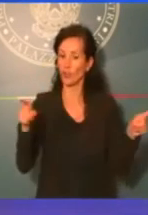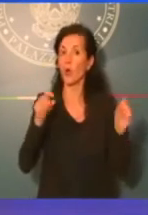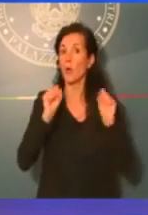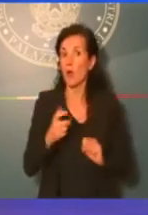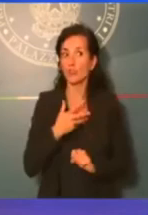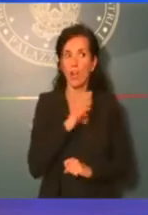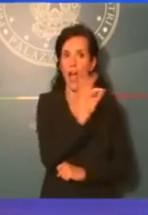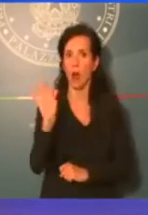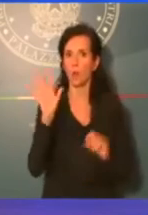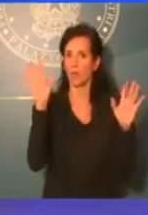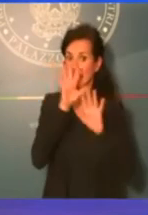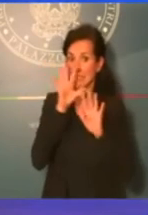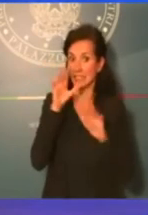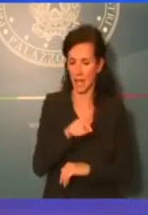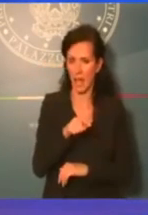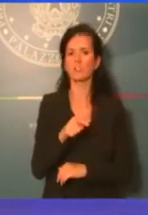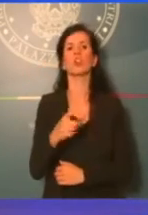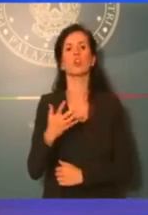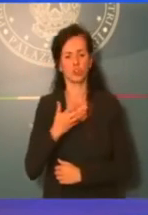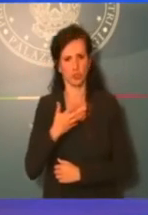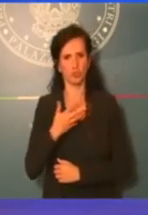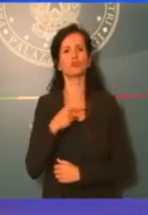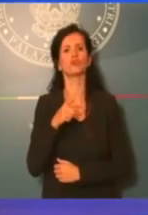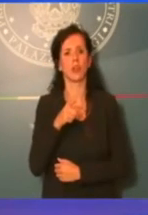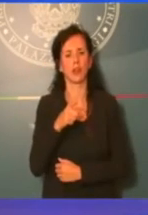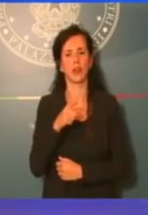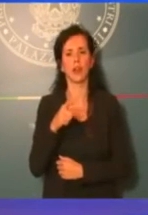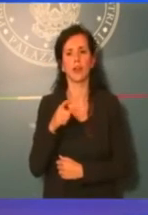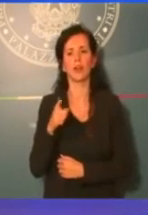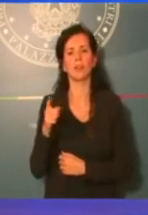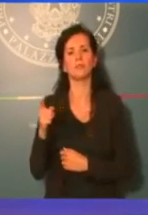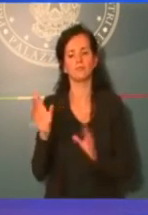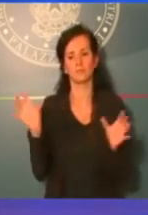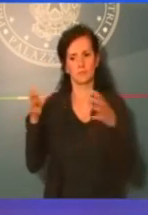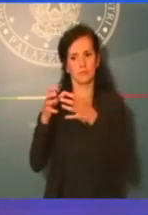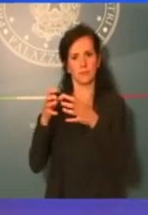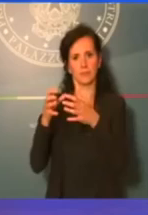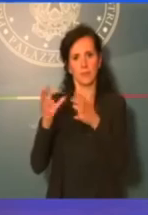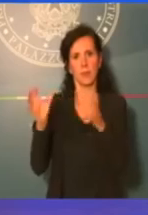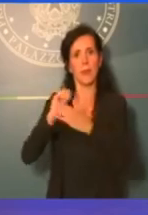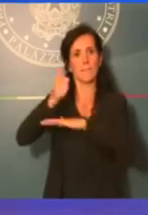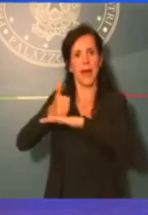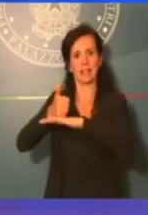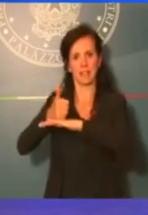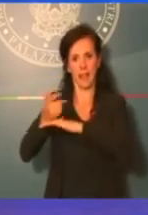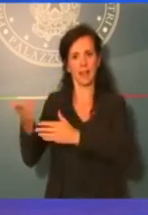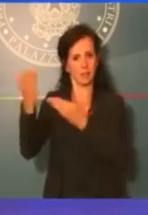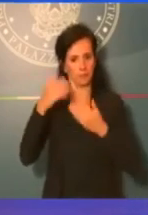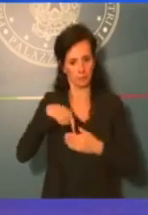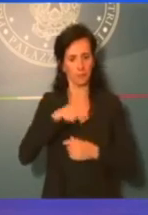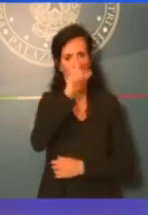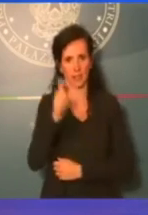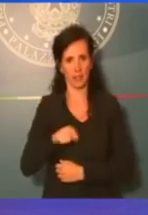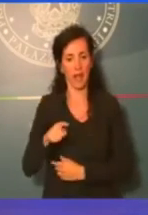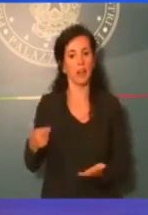individuato il parte del pubblico che interverrà e Invitalia, che per il coinvestimento con i